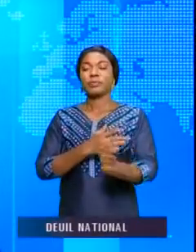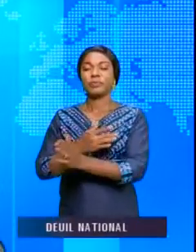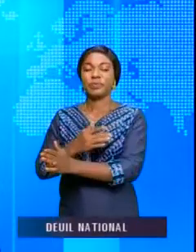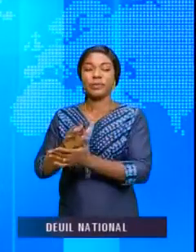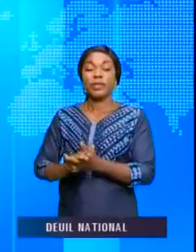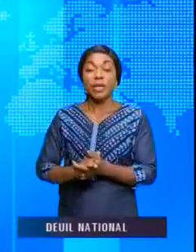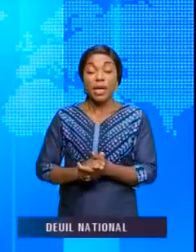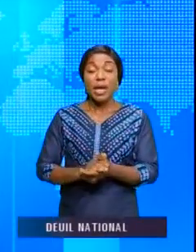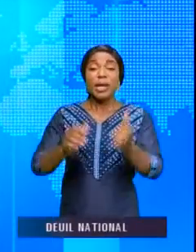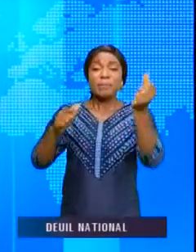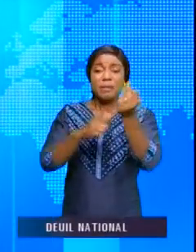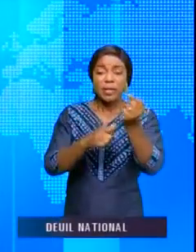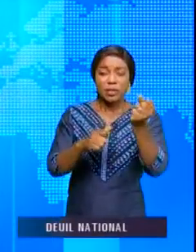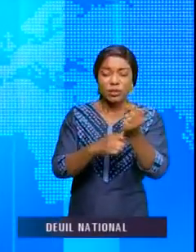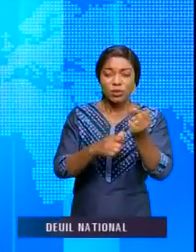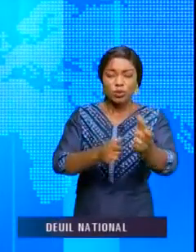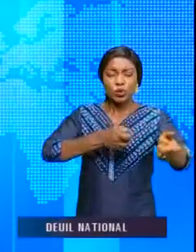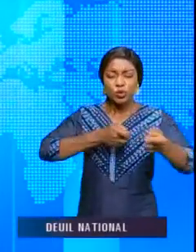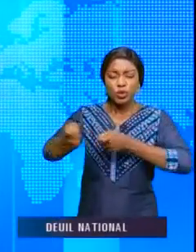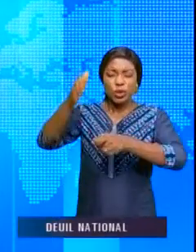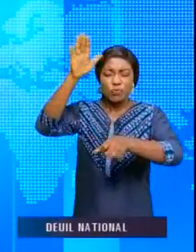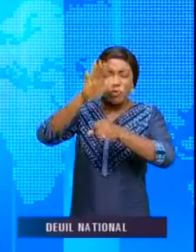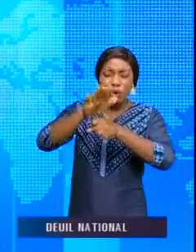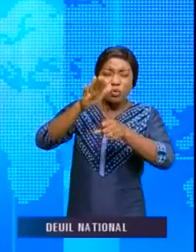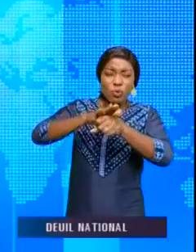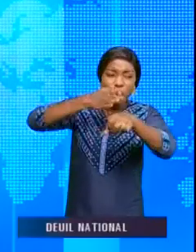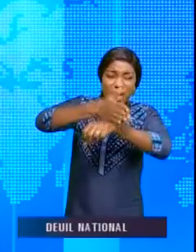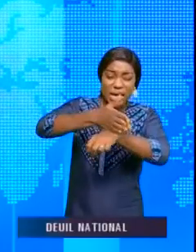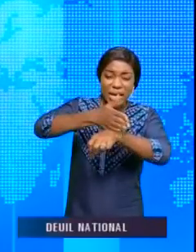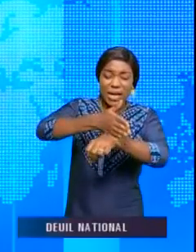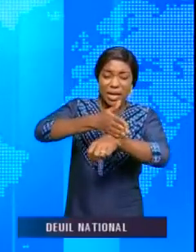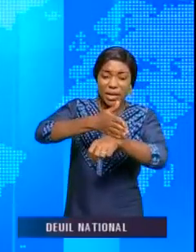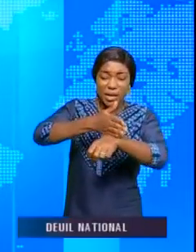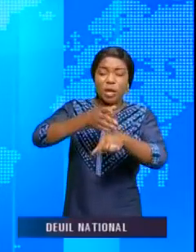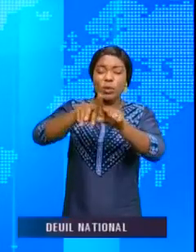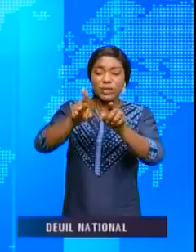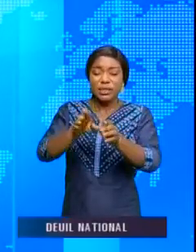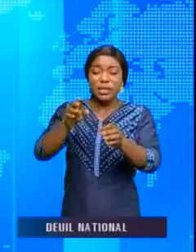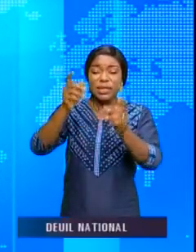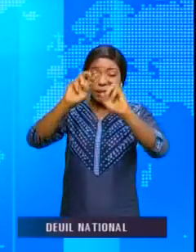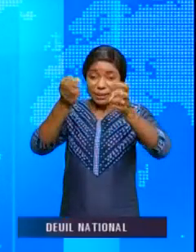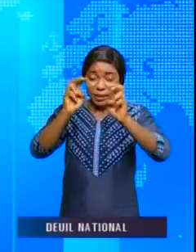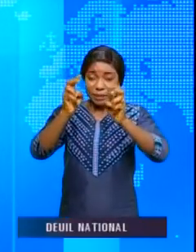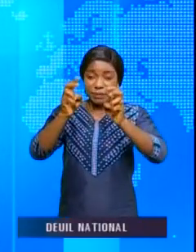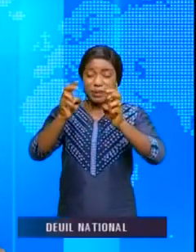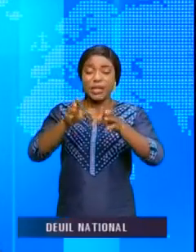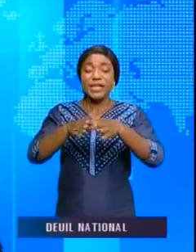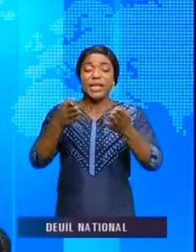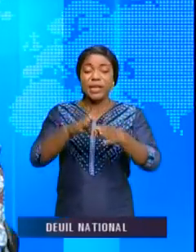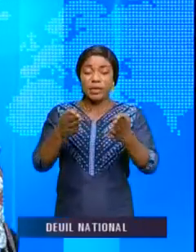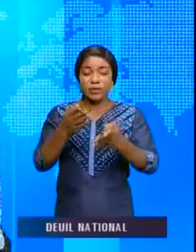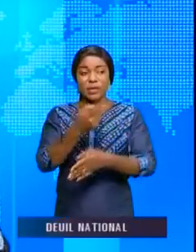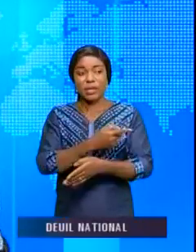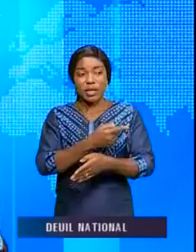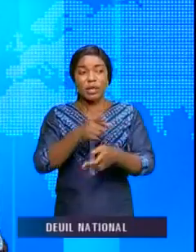Braconnier, c'est l'intitulé de l'ouvrage présenté par un environnementaliste congolais, Patrick Bourgeois-Bakwa, auprès du